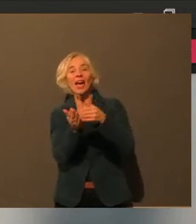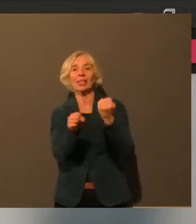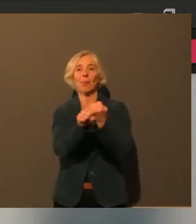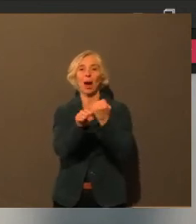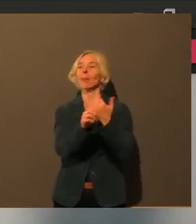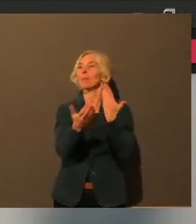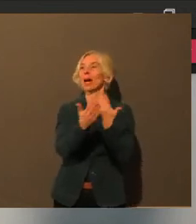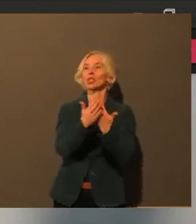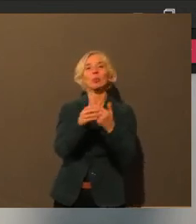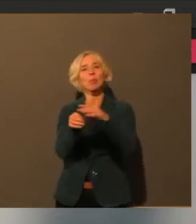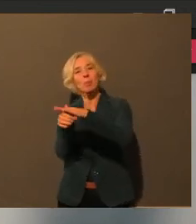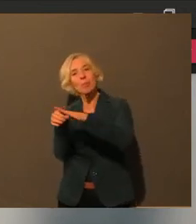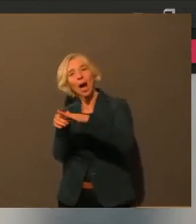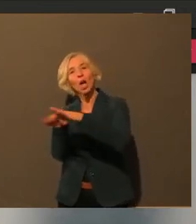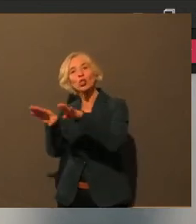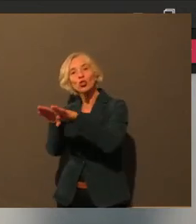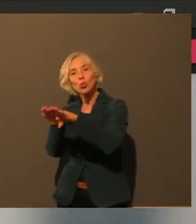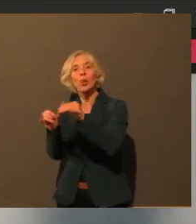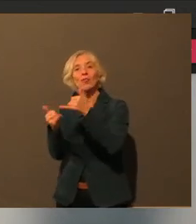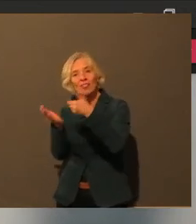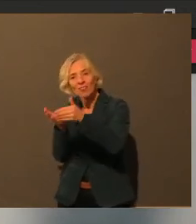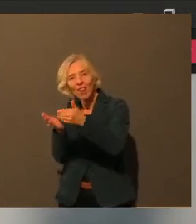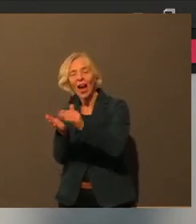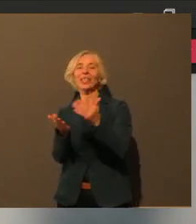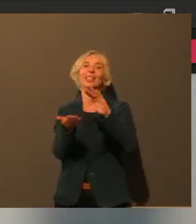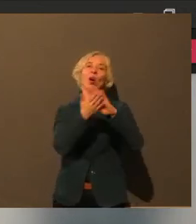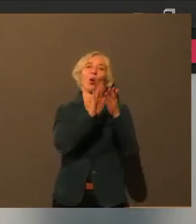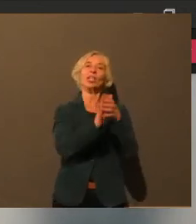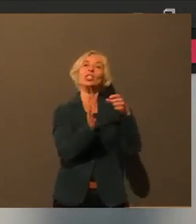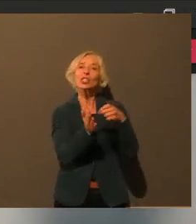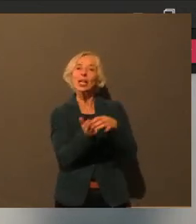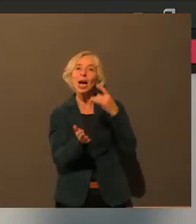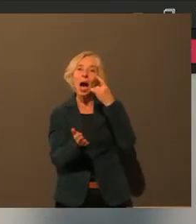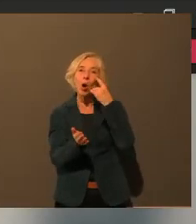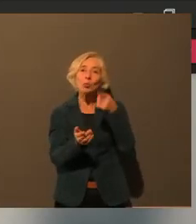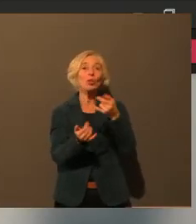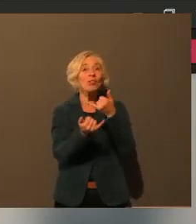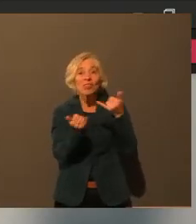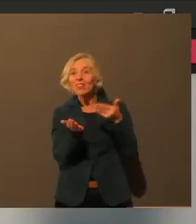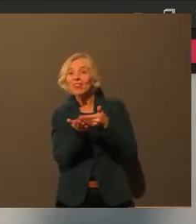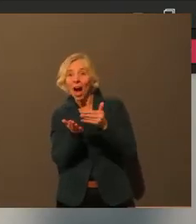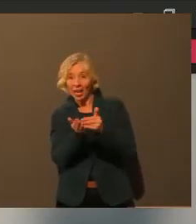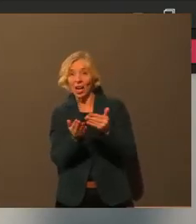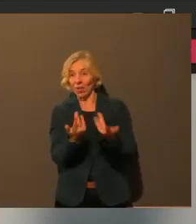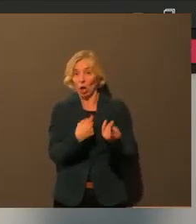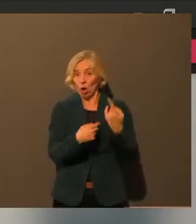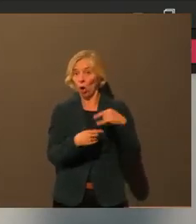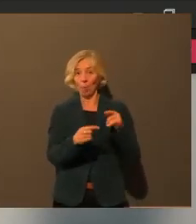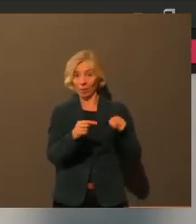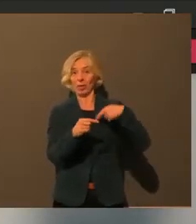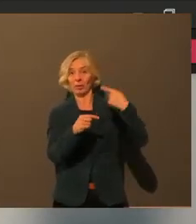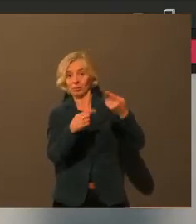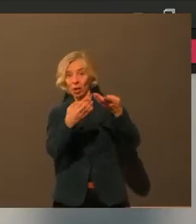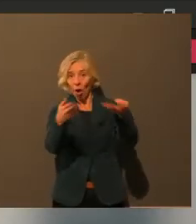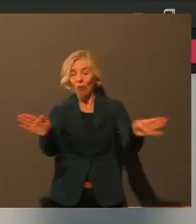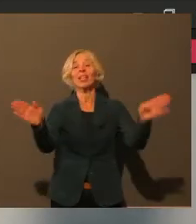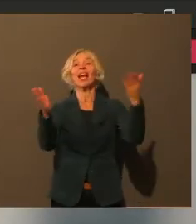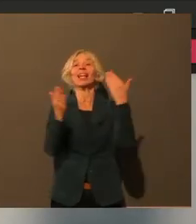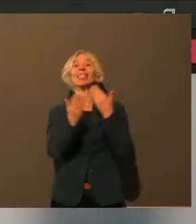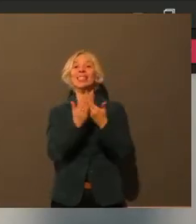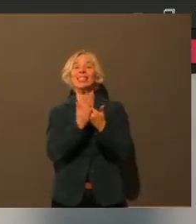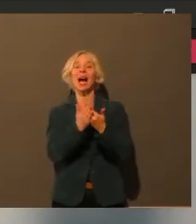weiter? Was gibt es ansonsten für Ideen für unsere Stadt? Und da bin ich, wie gesagt, sehr glücklich drüber, dass sich zehn Bürgerinnen und Bürger